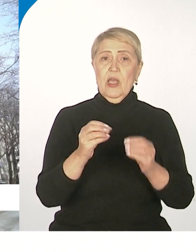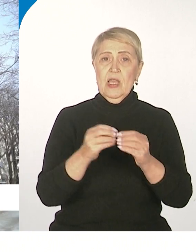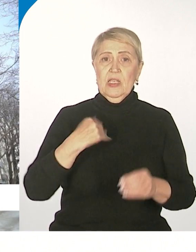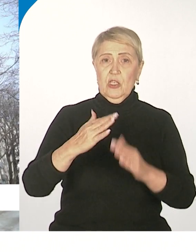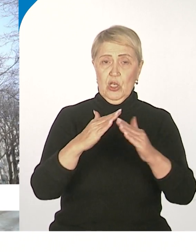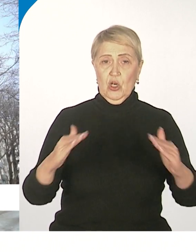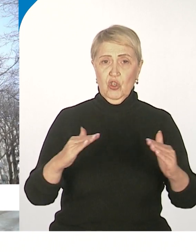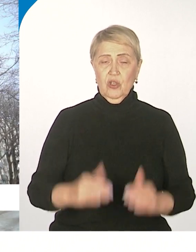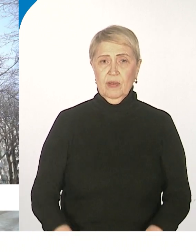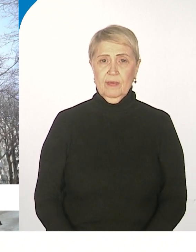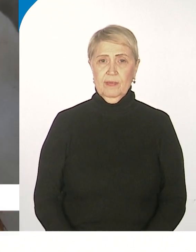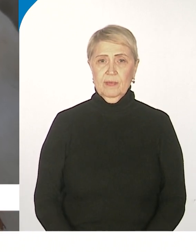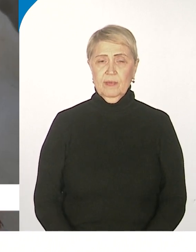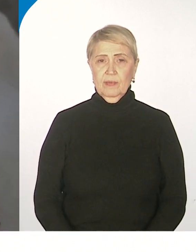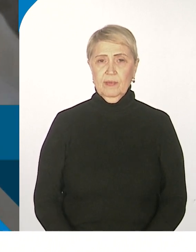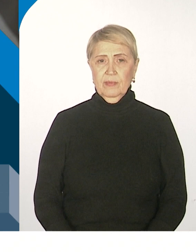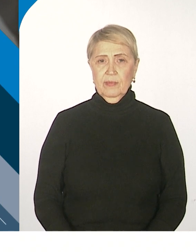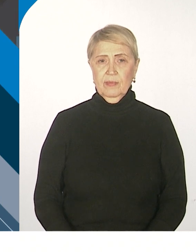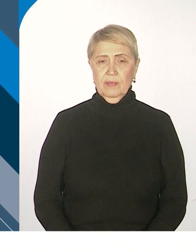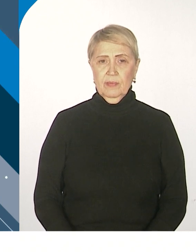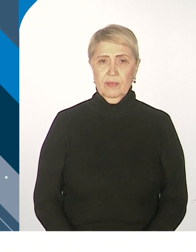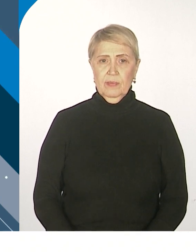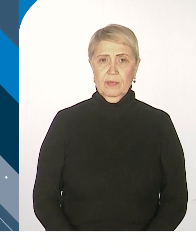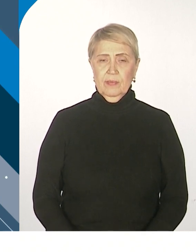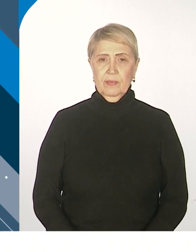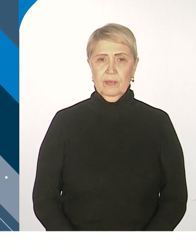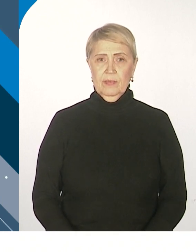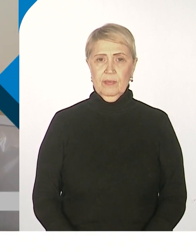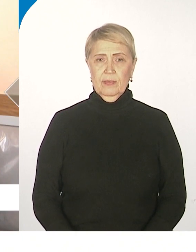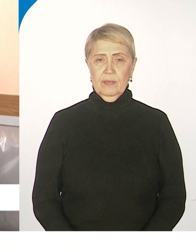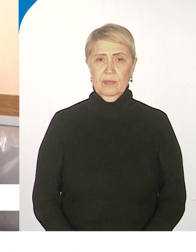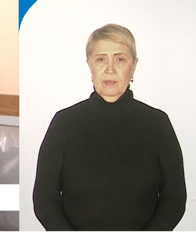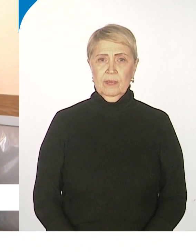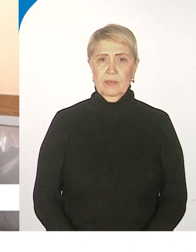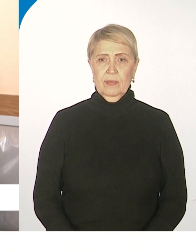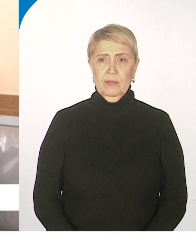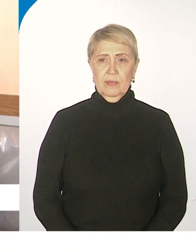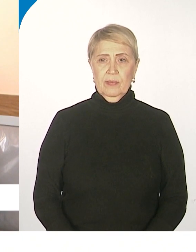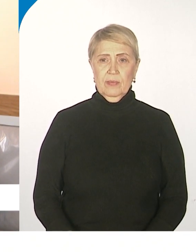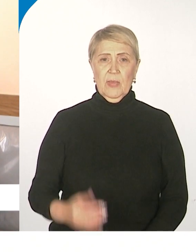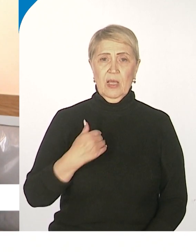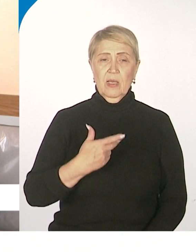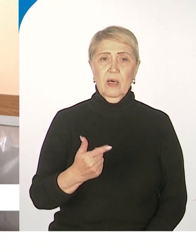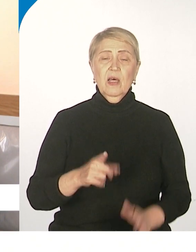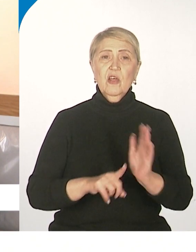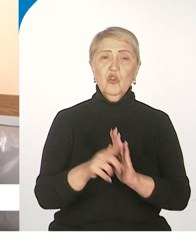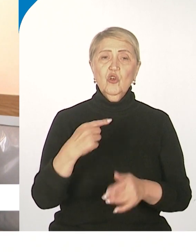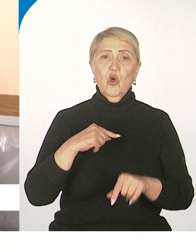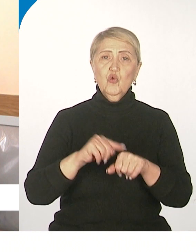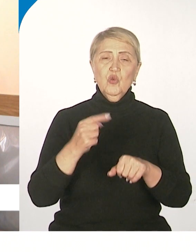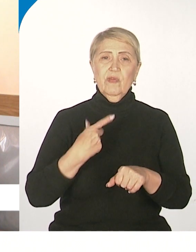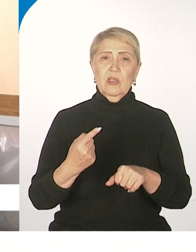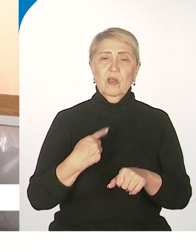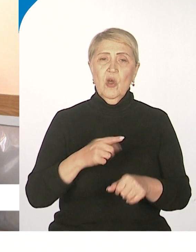Мария Шулешко, Павел Баландинский. Смотри Хабаровск. Я почувствовала резкую боль, стала